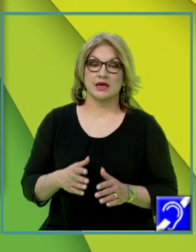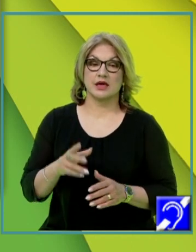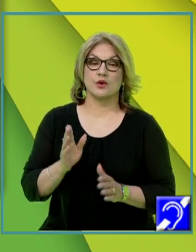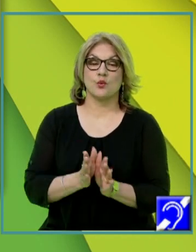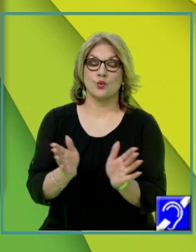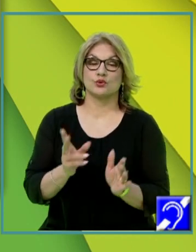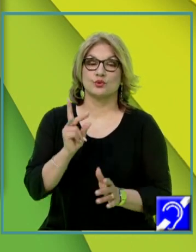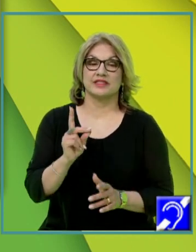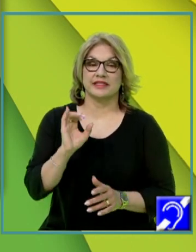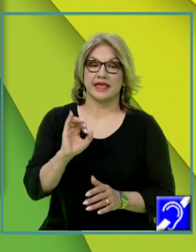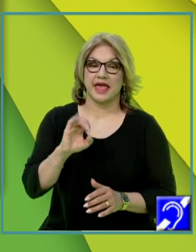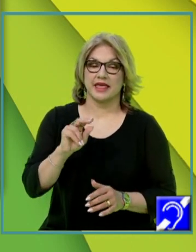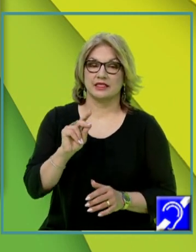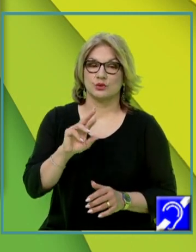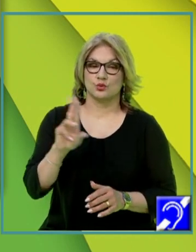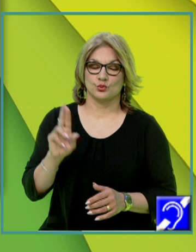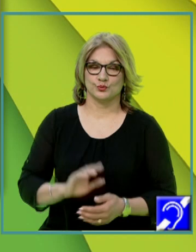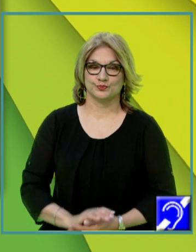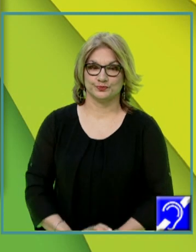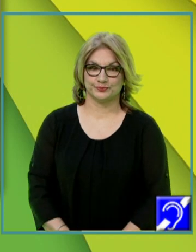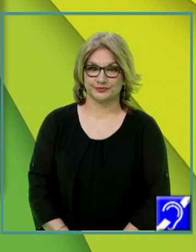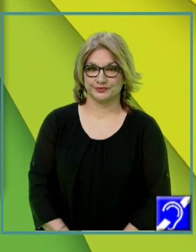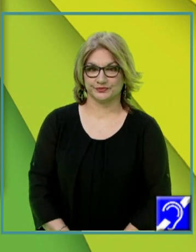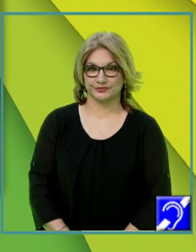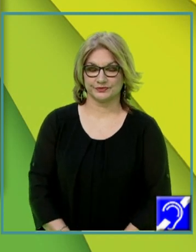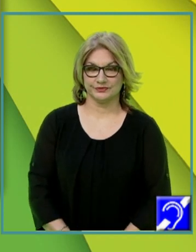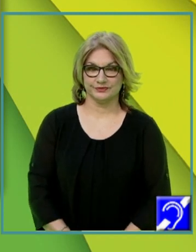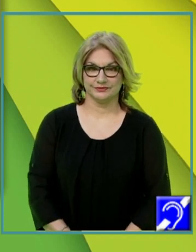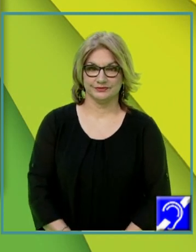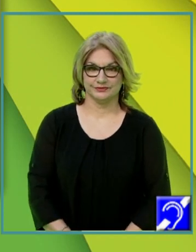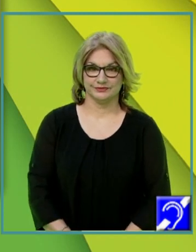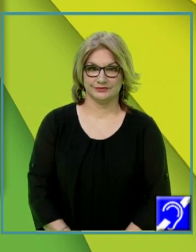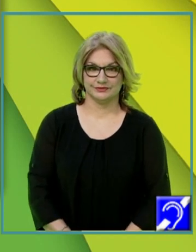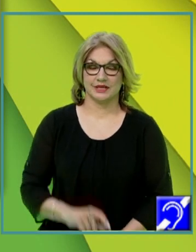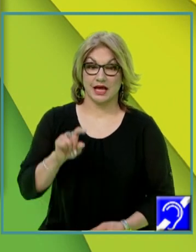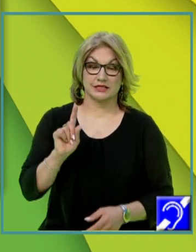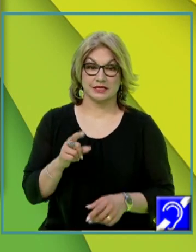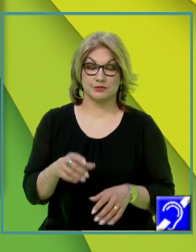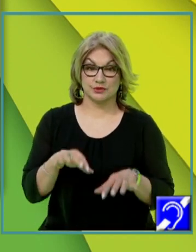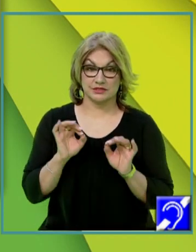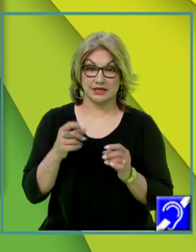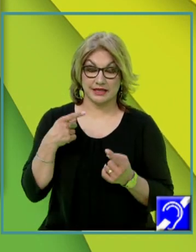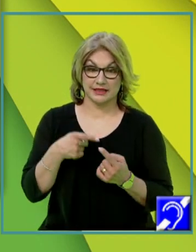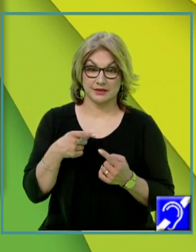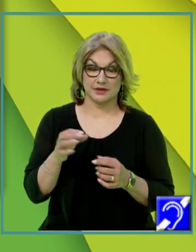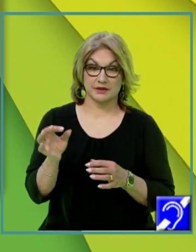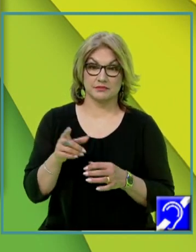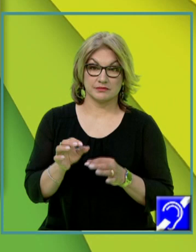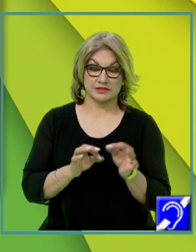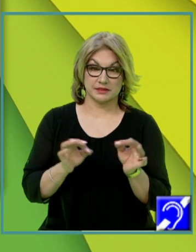al celor două plane. Deci, pe el trebuie să-l determinăm, chiar măsura